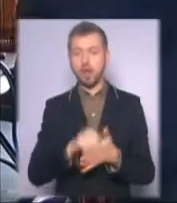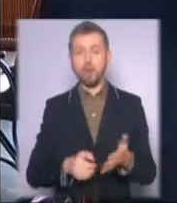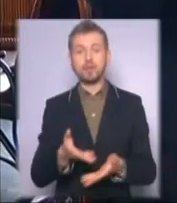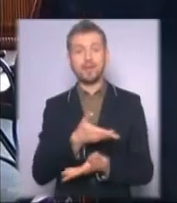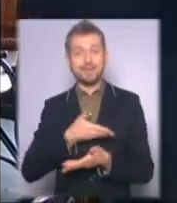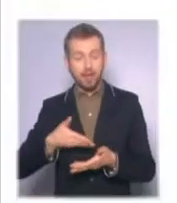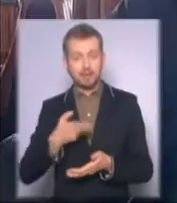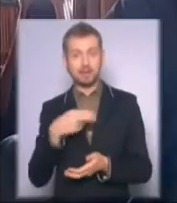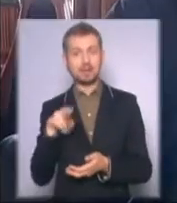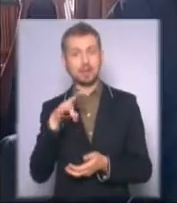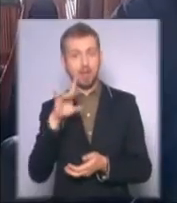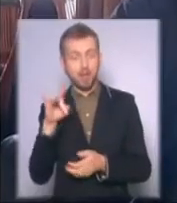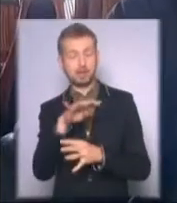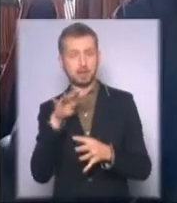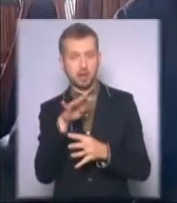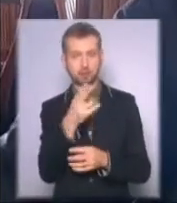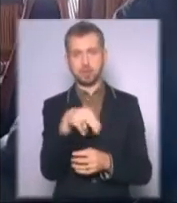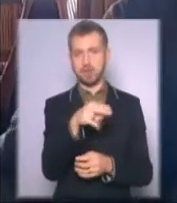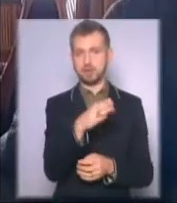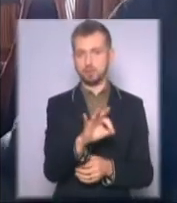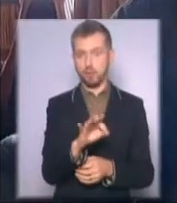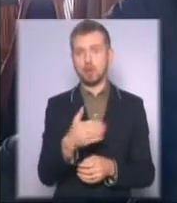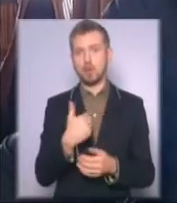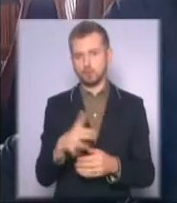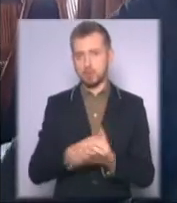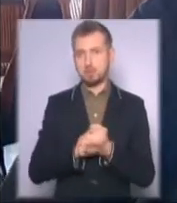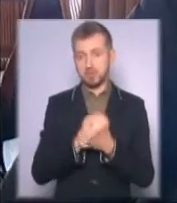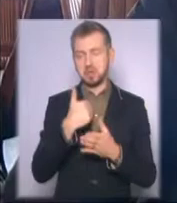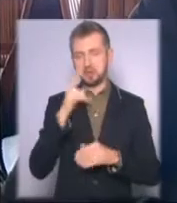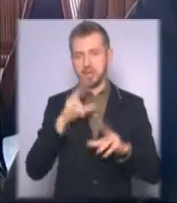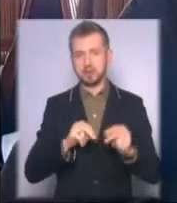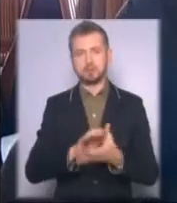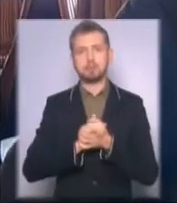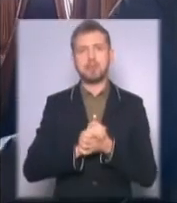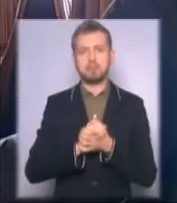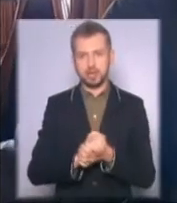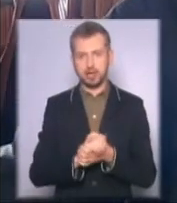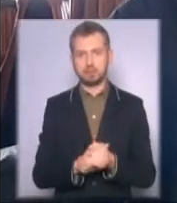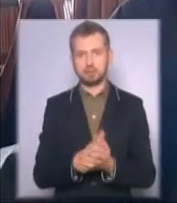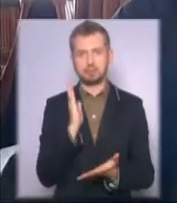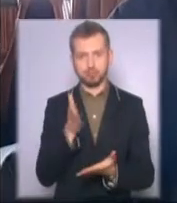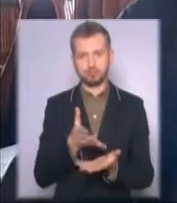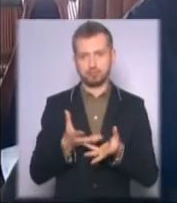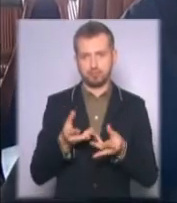стріляють на Дебальця. Може, перемир'я, ми сподіваємося, що перемир'я зіграє роль якусь,